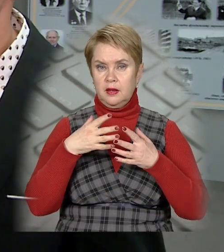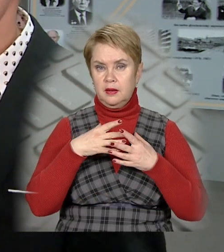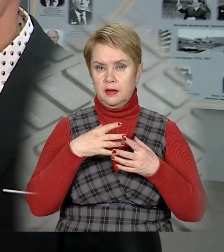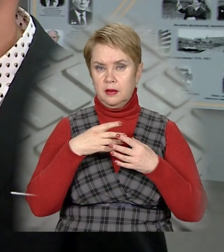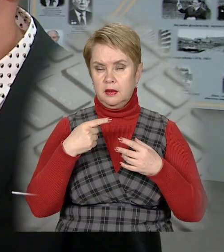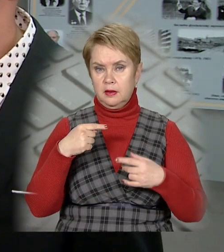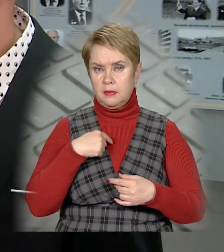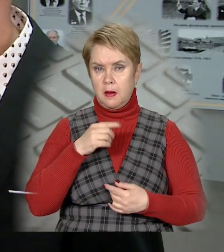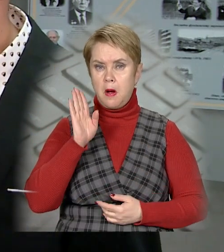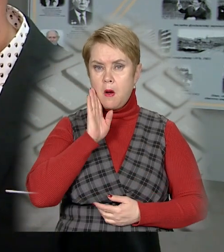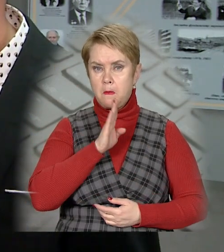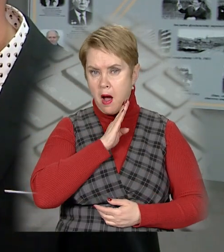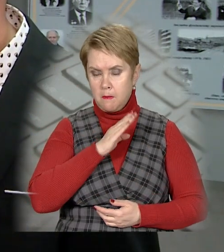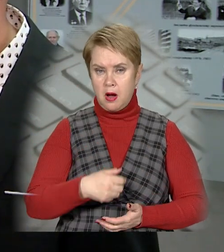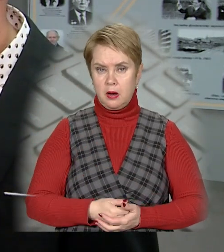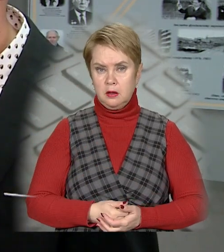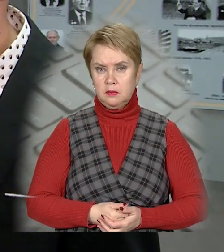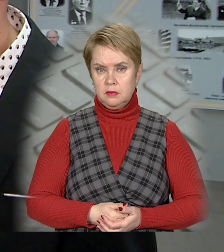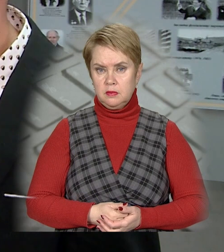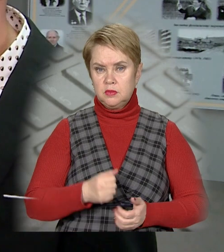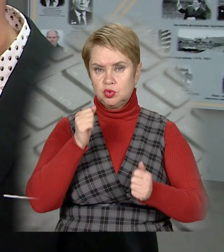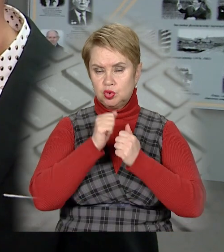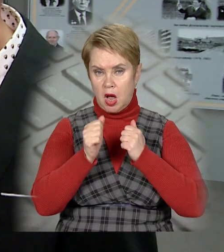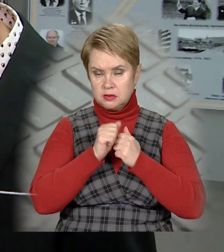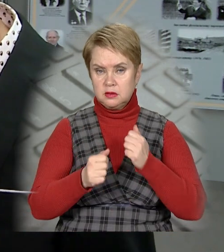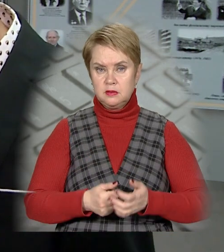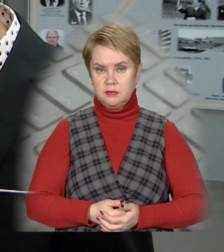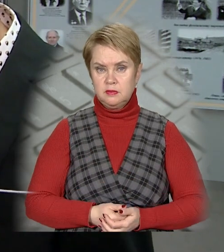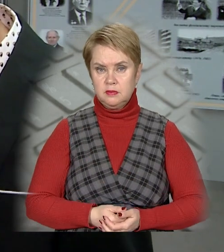моя мама часто